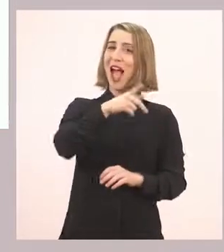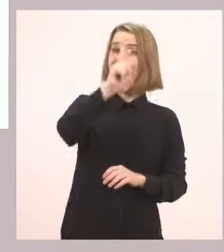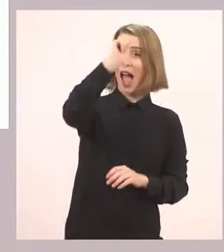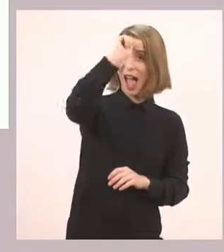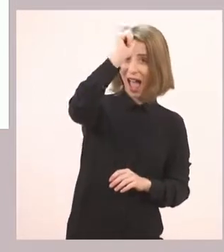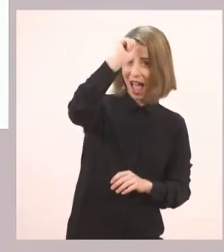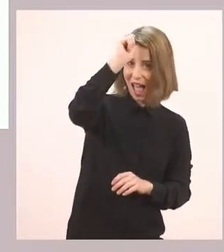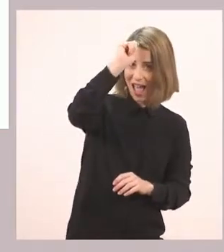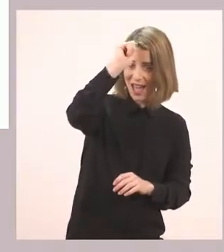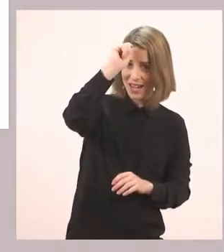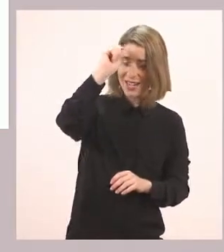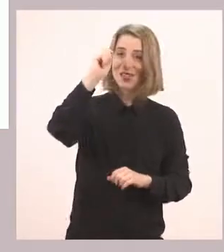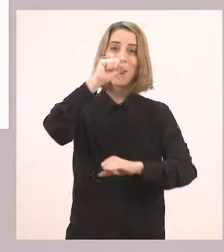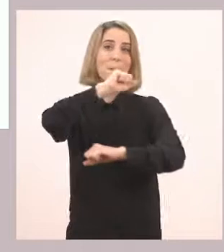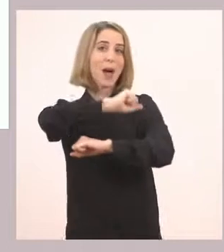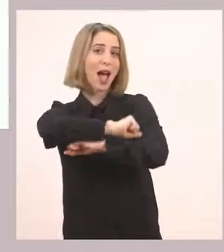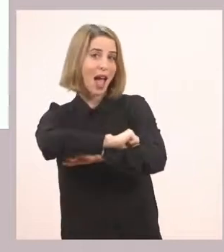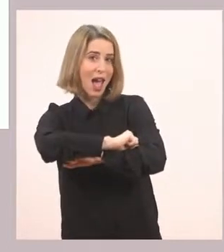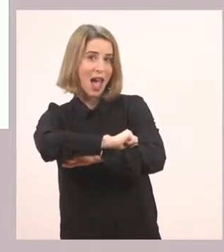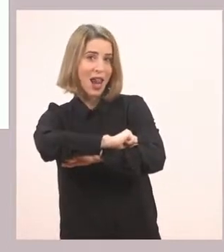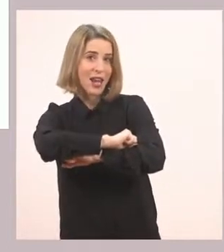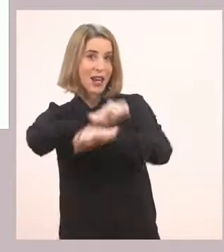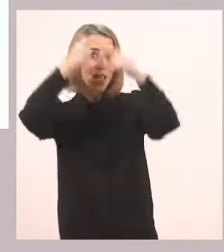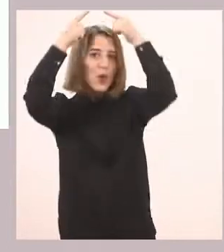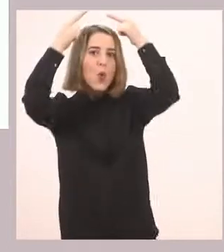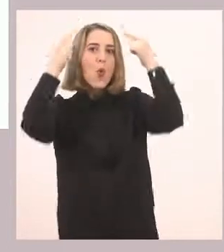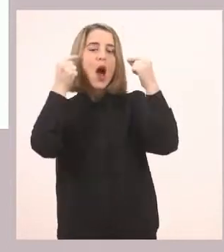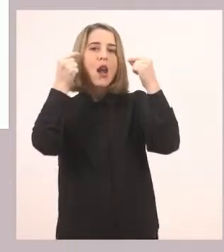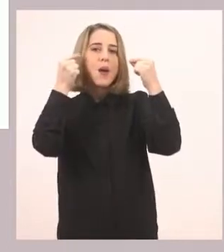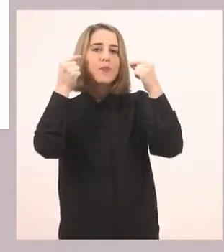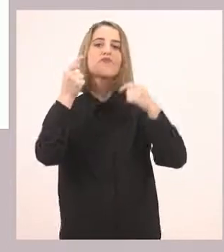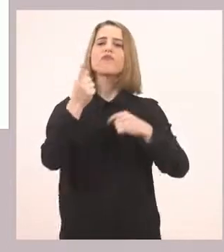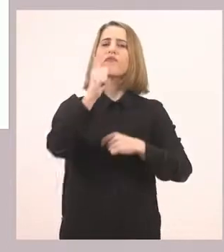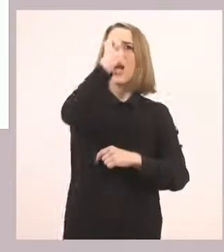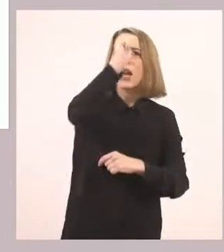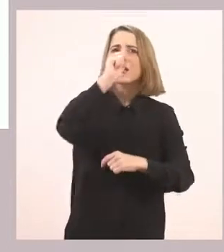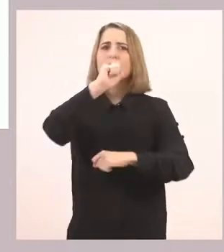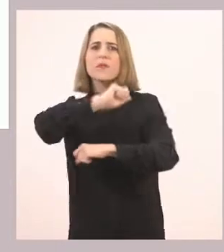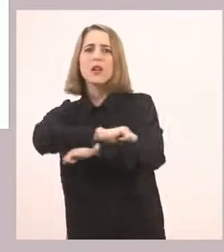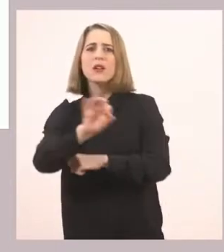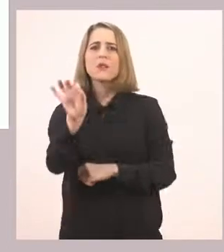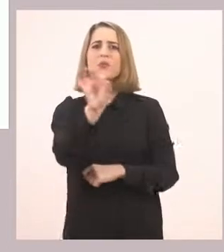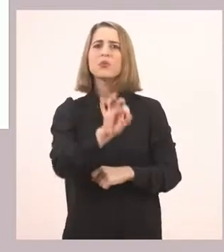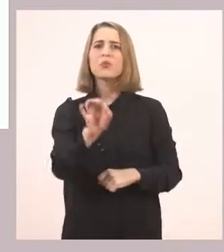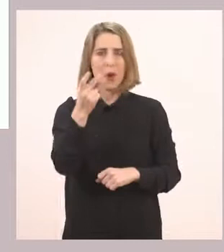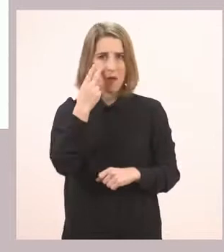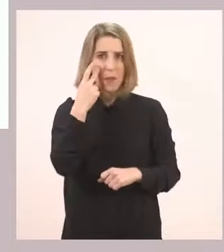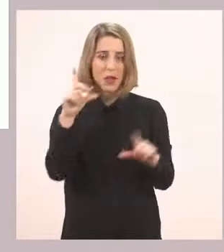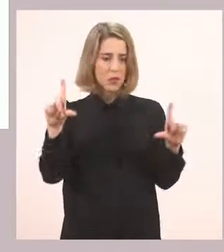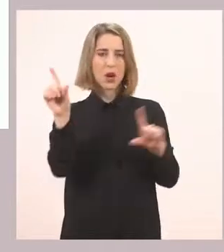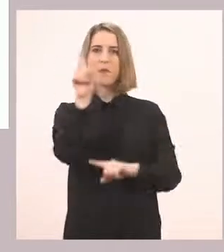Μαρίνα και την Ιωάννα. Πού είναι ο Άρης και η Μαρίνα? Για σκεφτείτε, για δείτε!